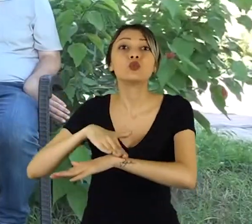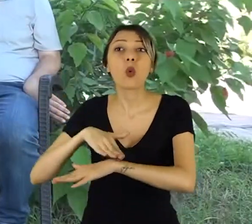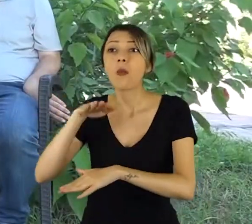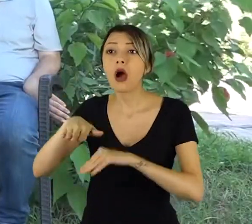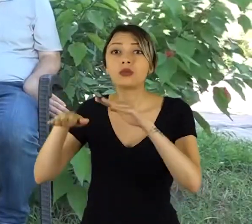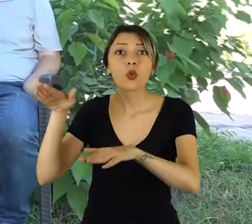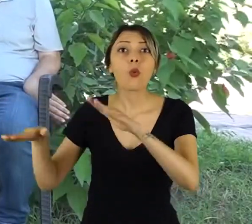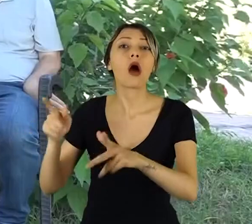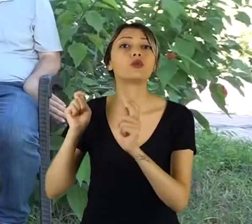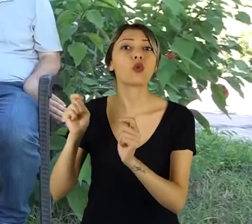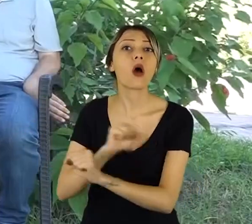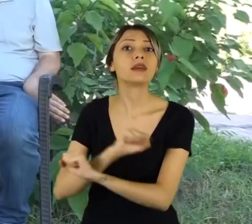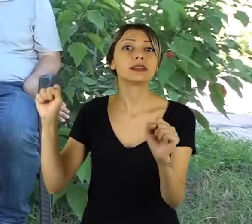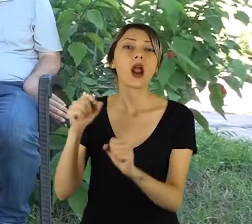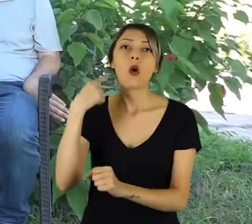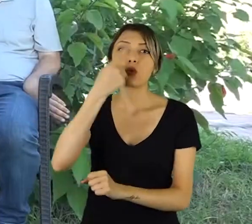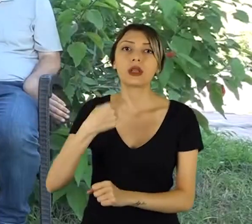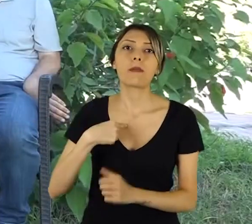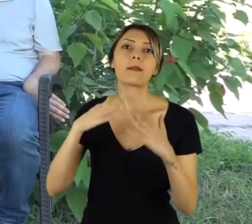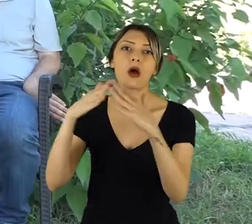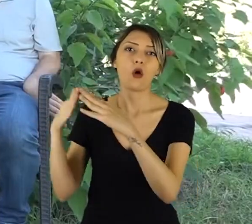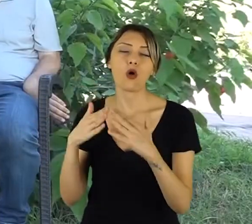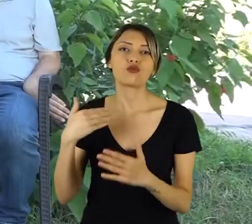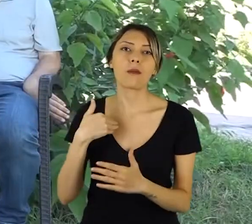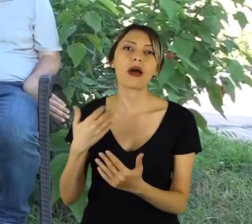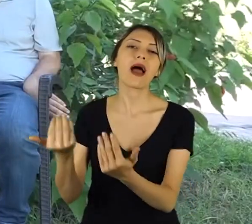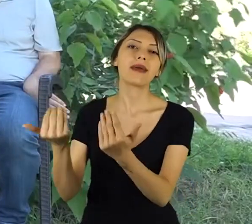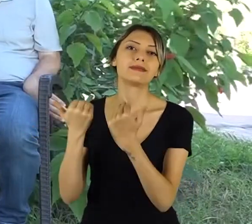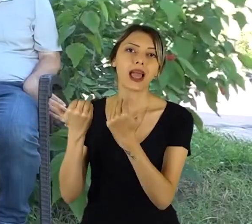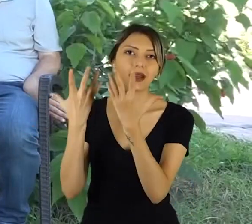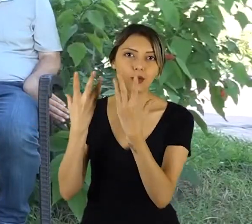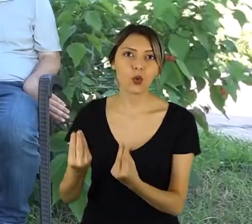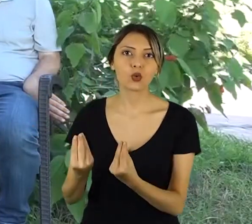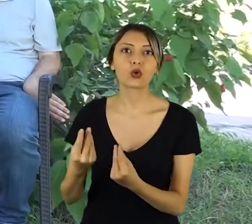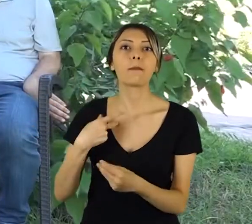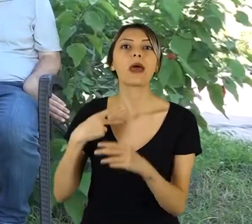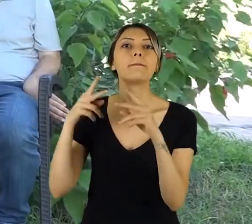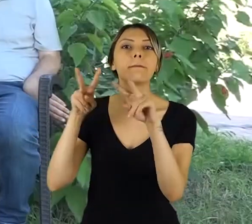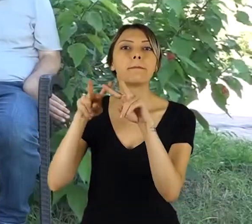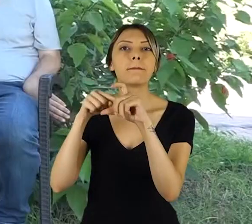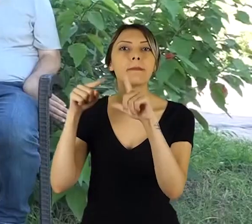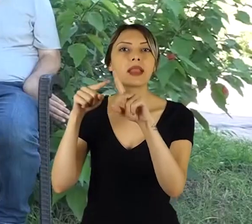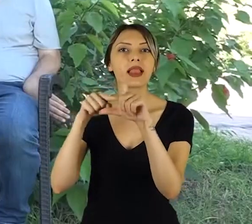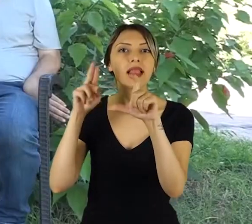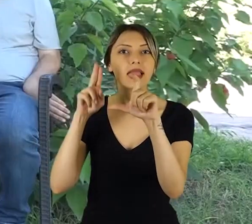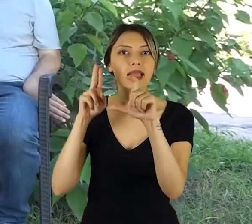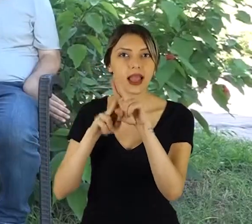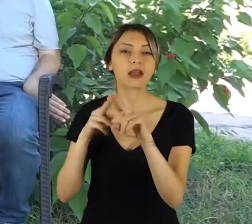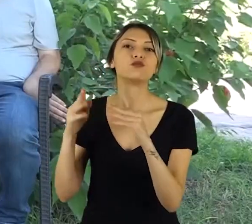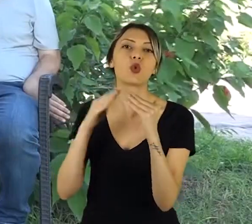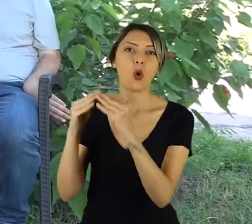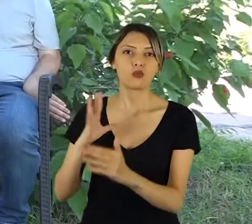komşularımdan yardım aldım. Melek izniyle bir arkadaşım vardı, komşum. O alışveriş yaptığımda